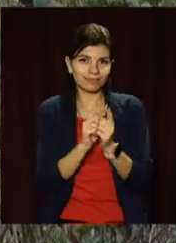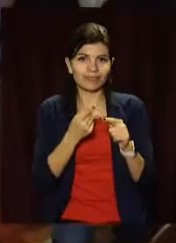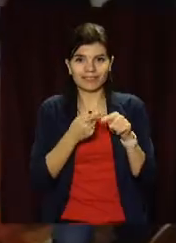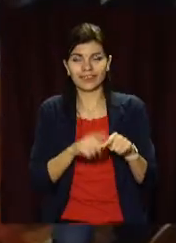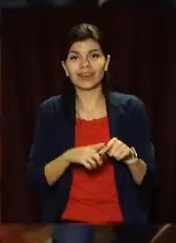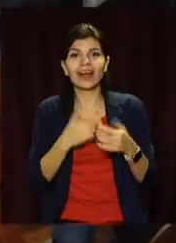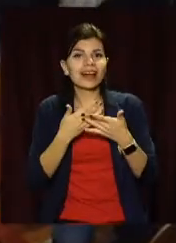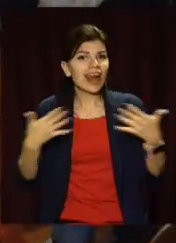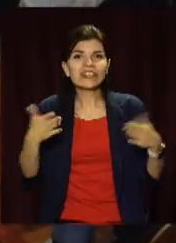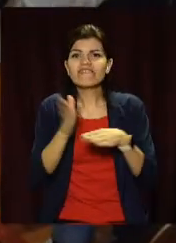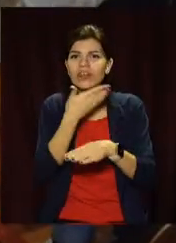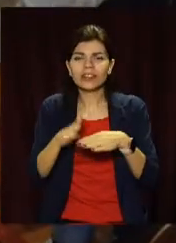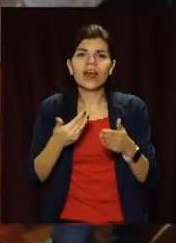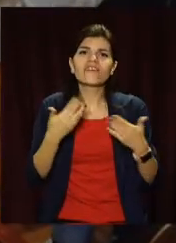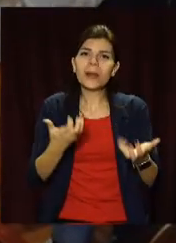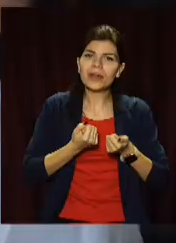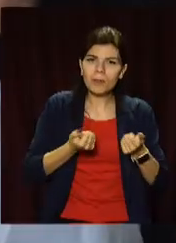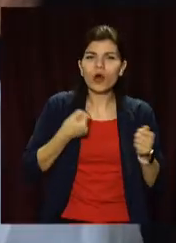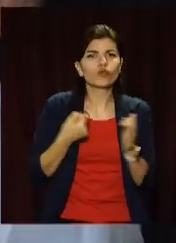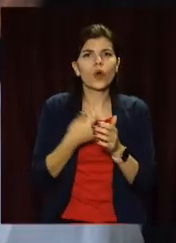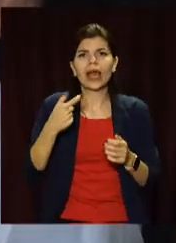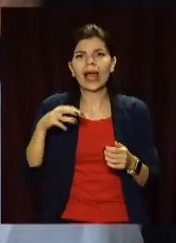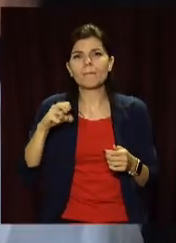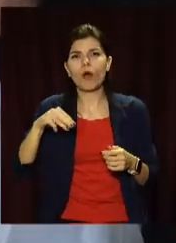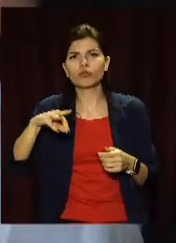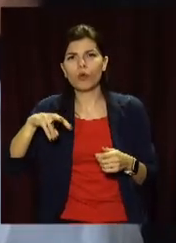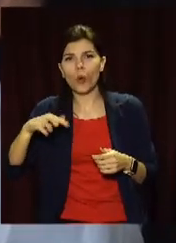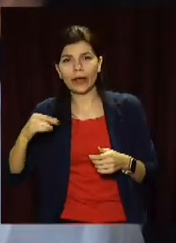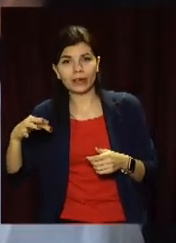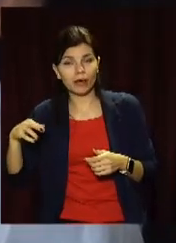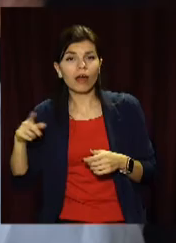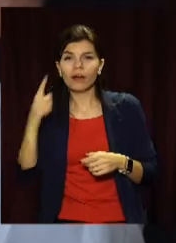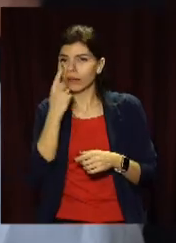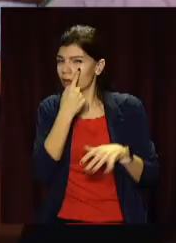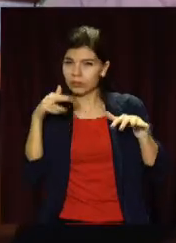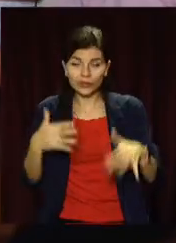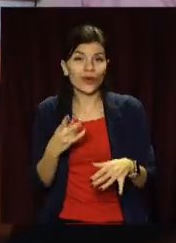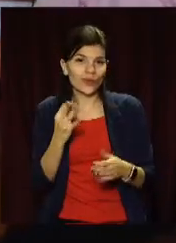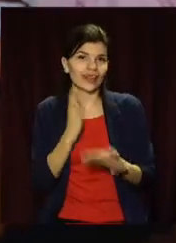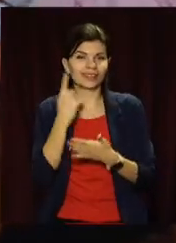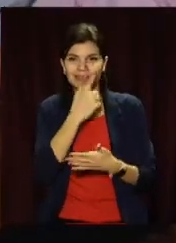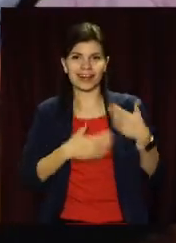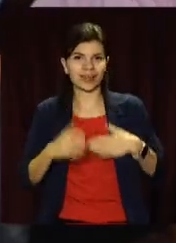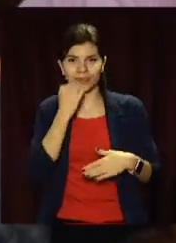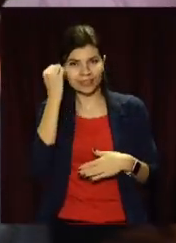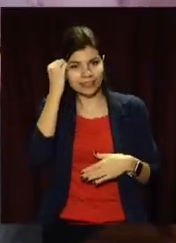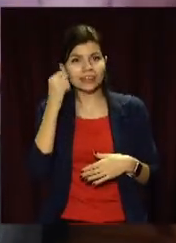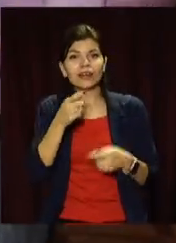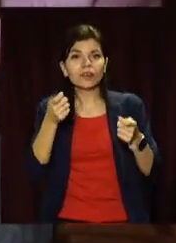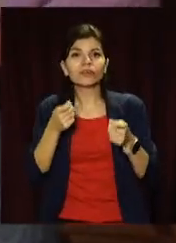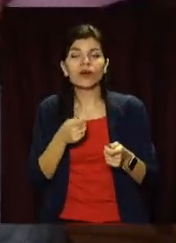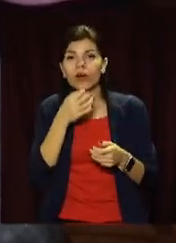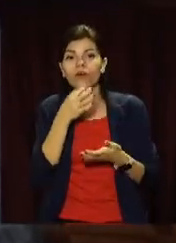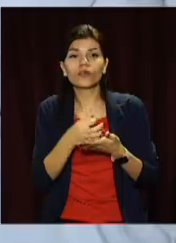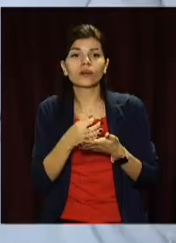фронту з різних відділень – від приймального до гематології. В очах втома, але й подяка. У завідувачка терапією Наталі Кваші